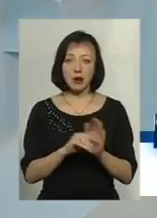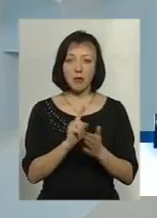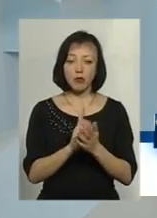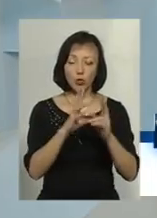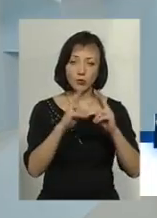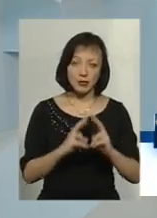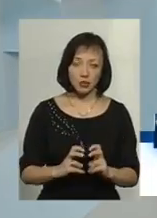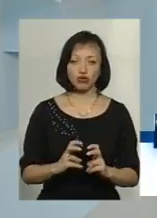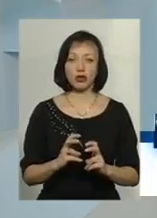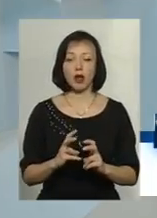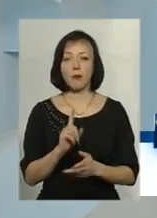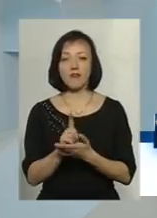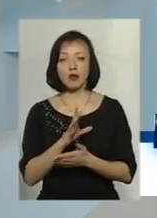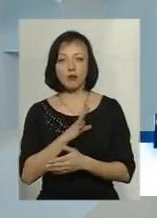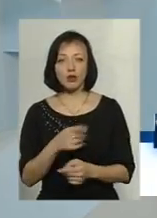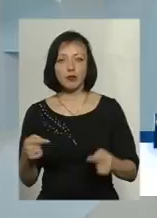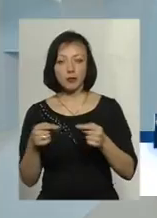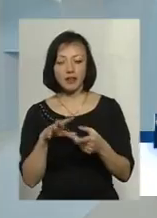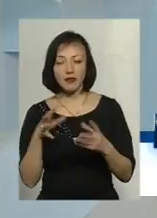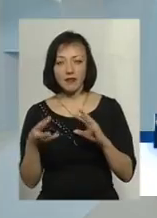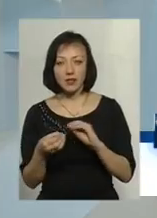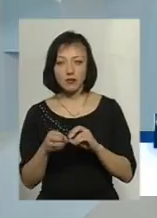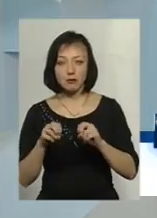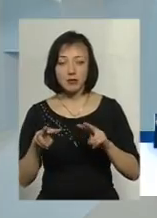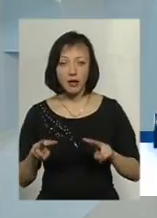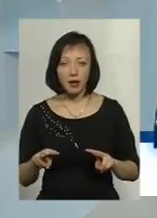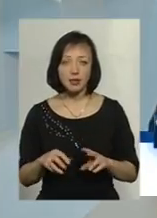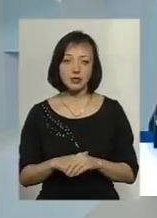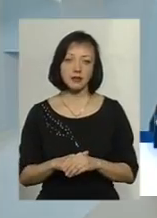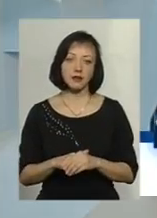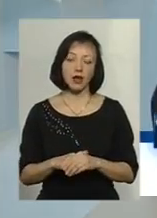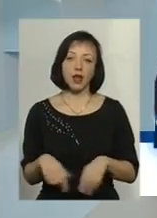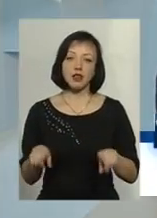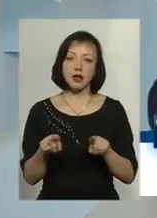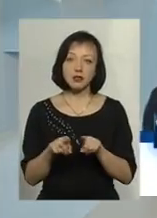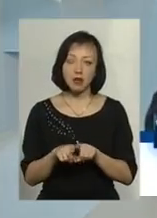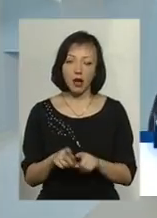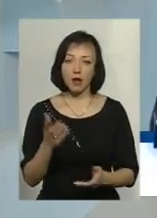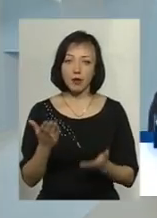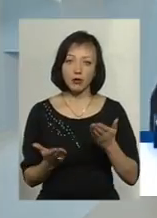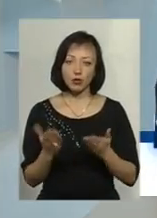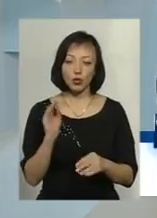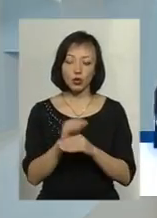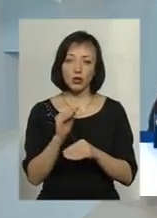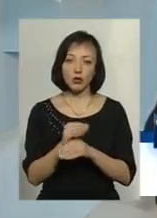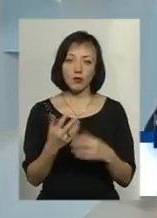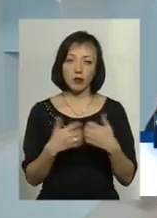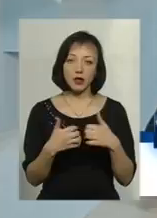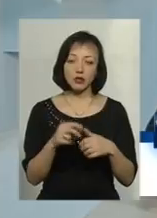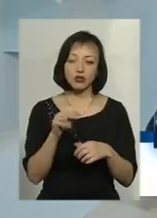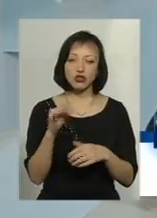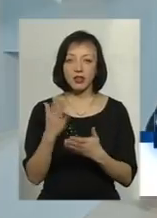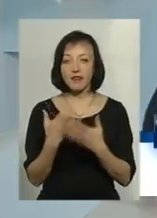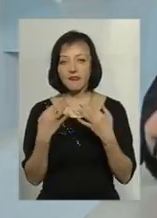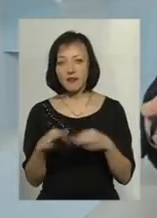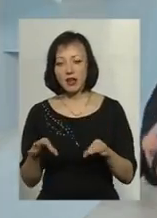обстежена, повинні бути відповідні висновки фахівців. Так само, якщо додаткові прилади, чи є вільні